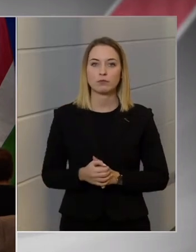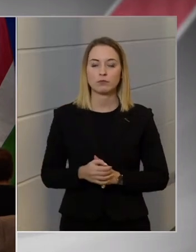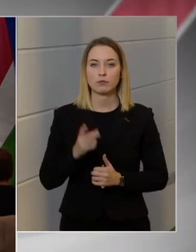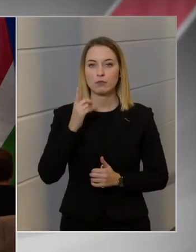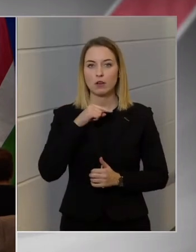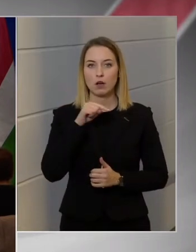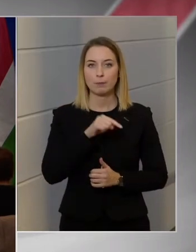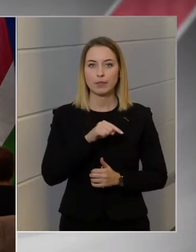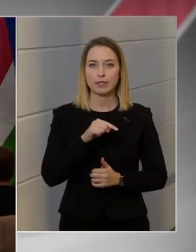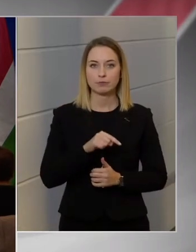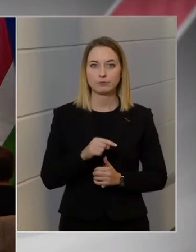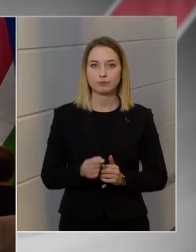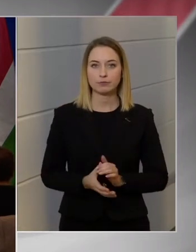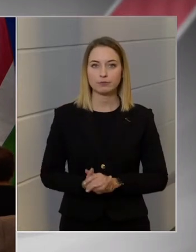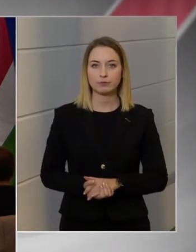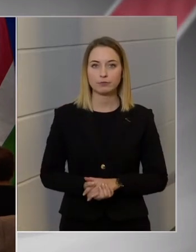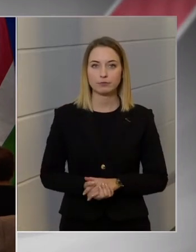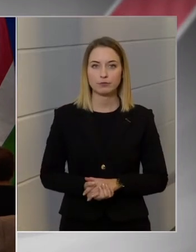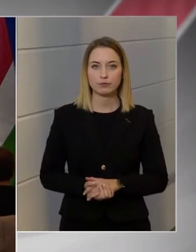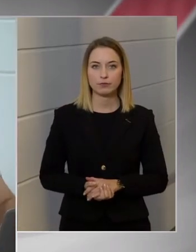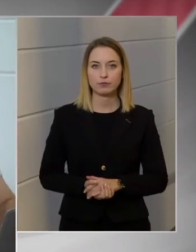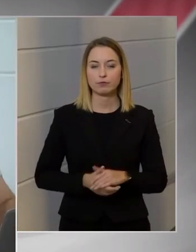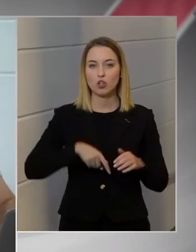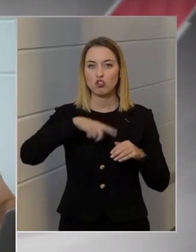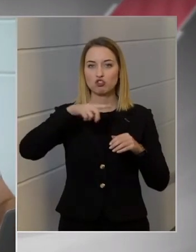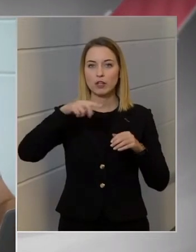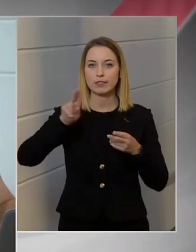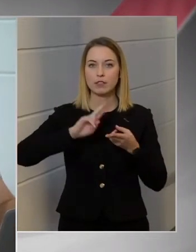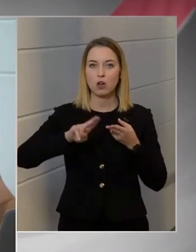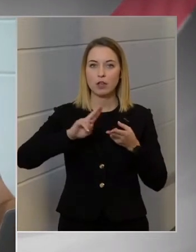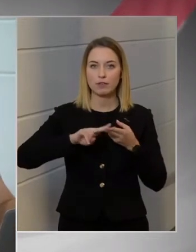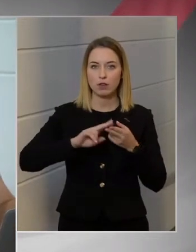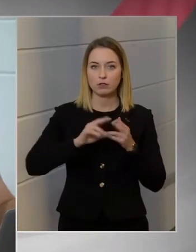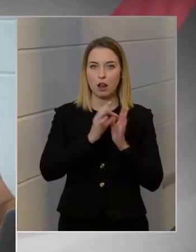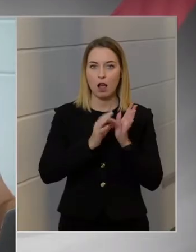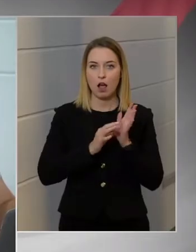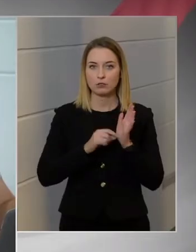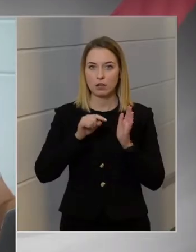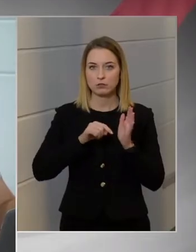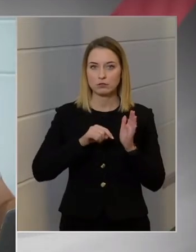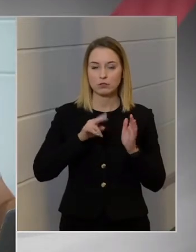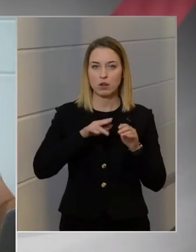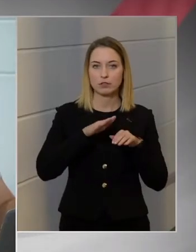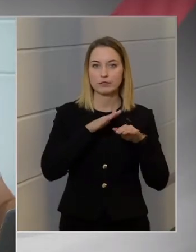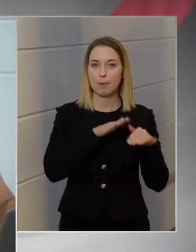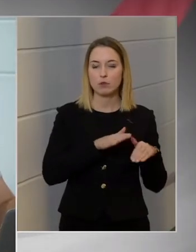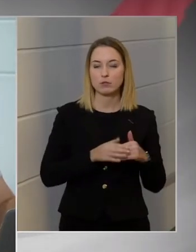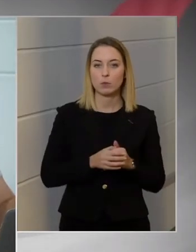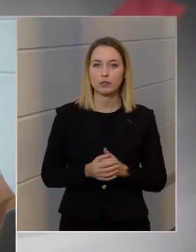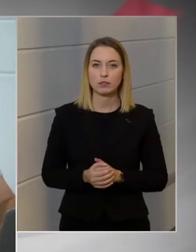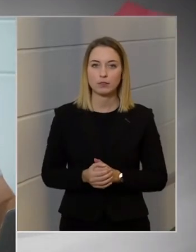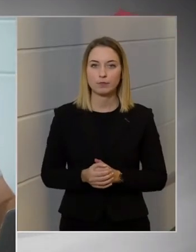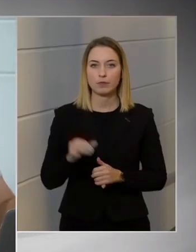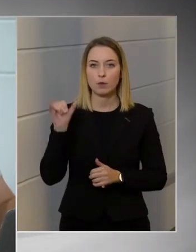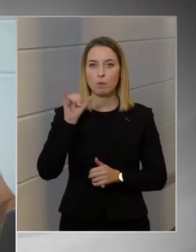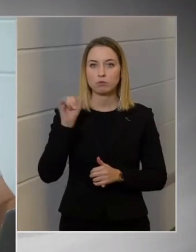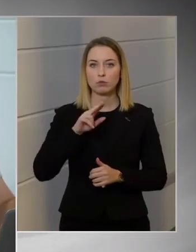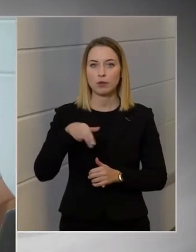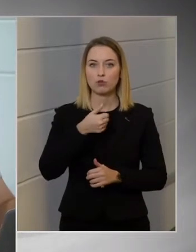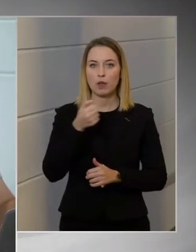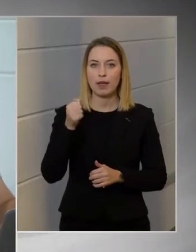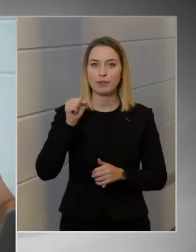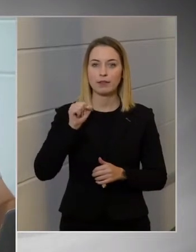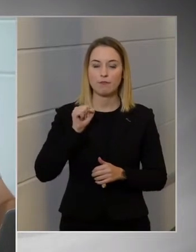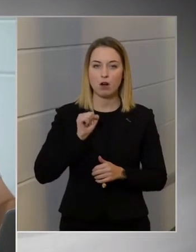amely egyébként a statisztikai hivatal adataira támaszkodik, amely szerint Budapestről egy év